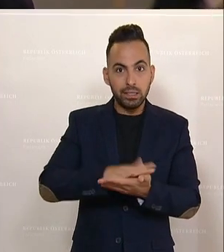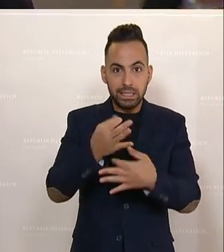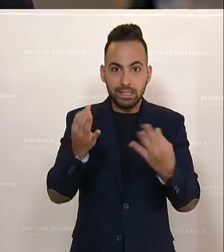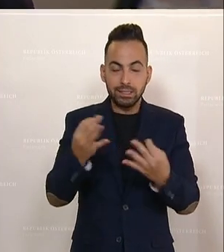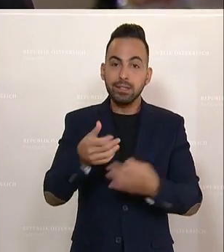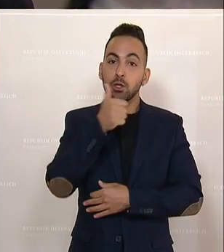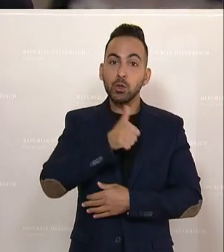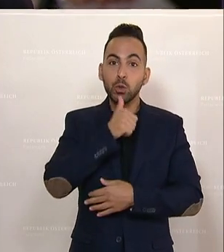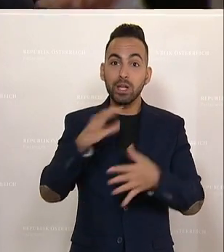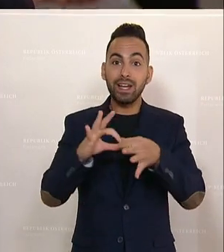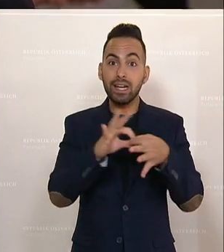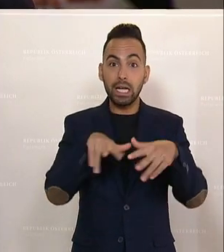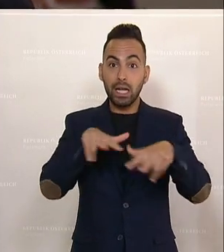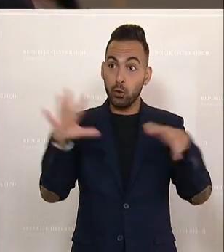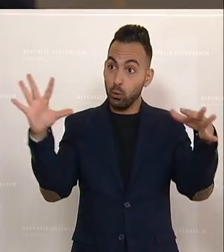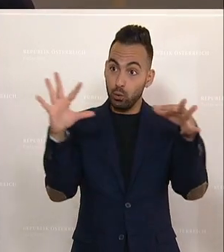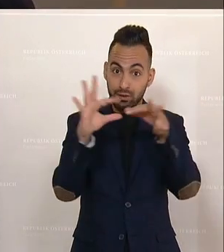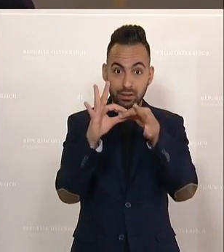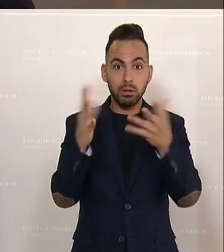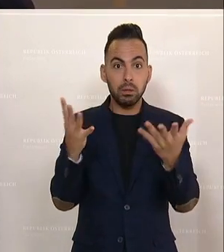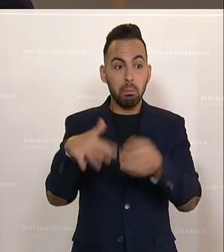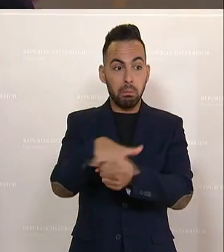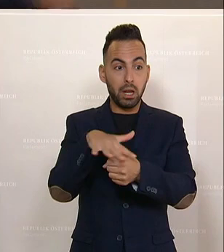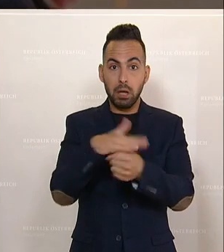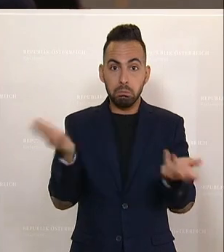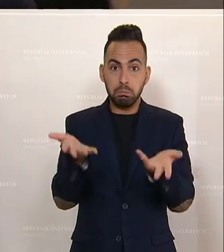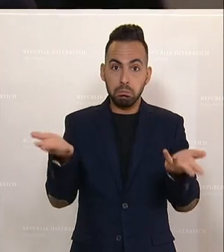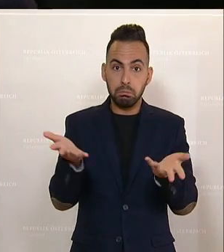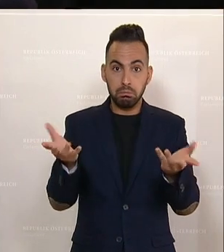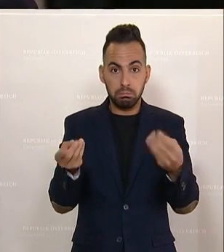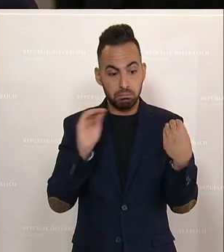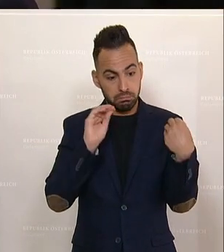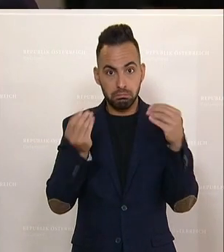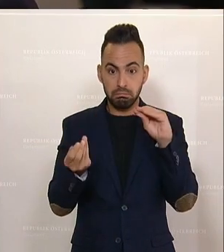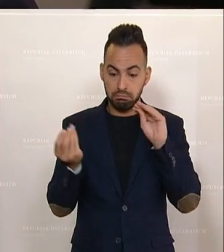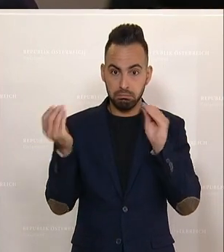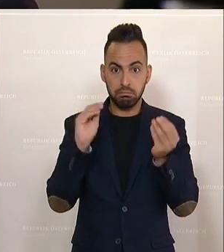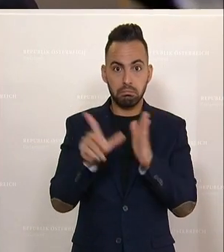sind, die Grünen in der Regierung sind, haben Sie auch hier in diesem Bereich überhaupt nichts zusammengebracht.